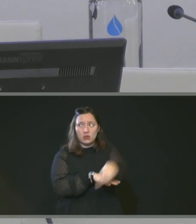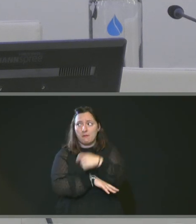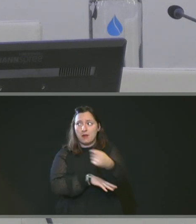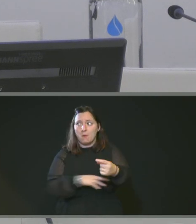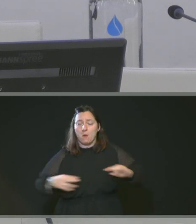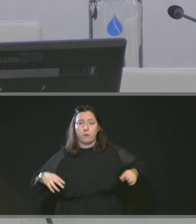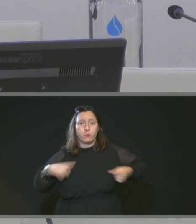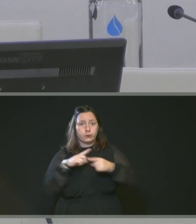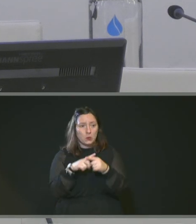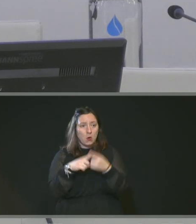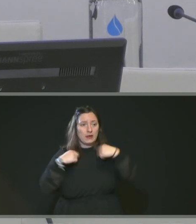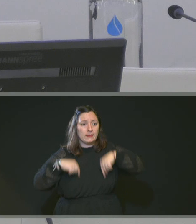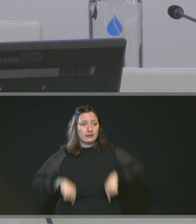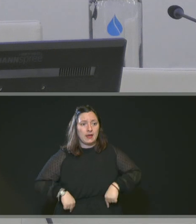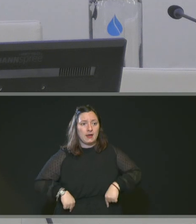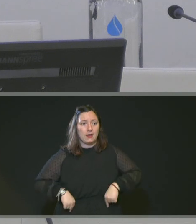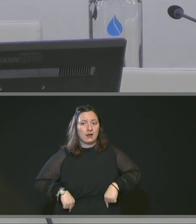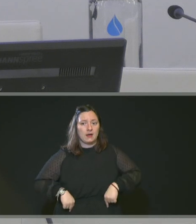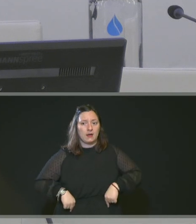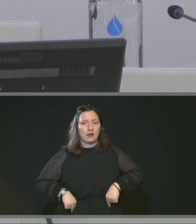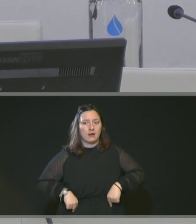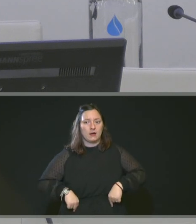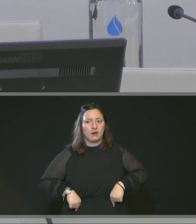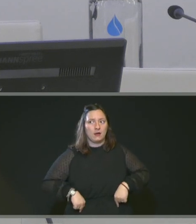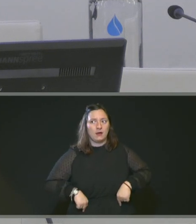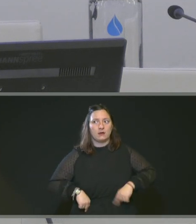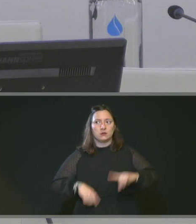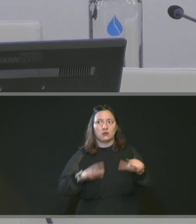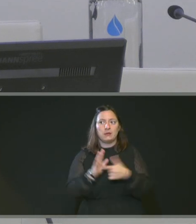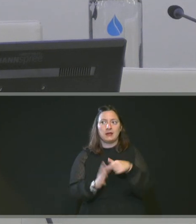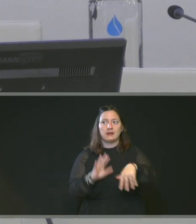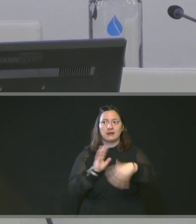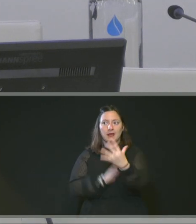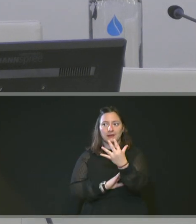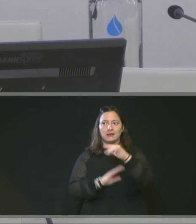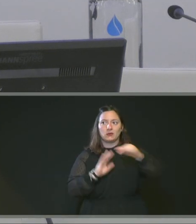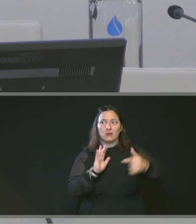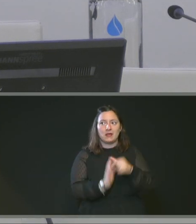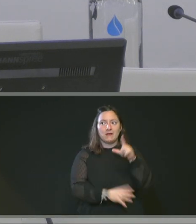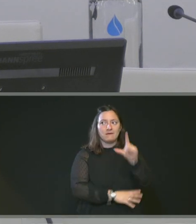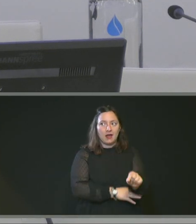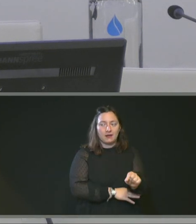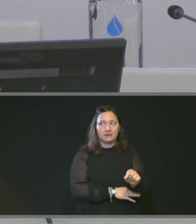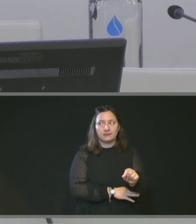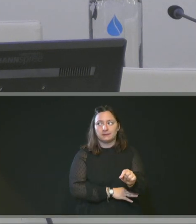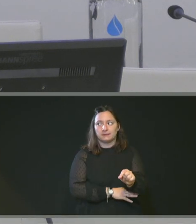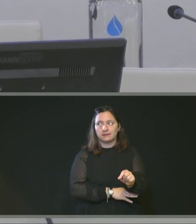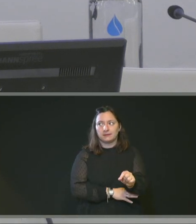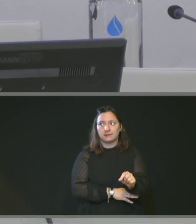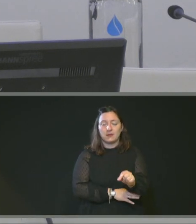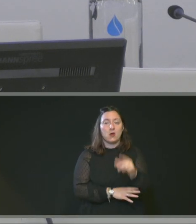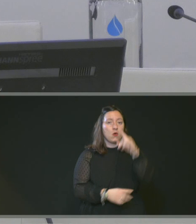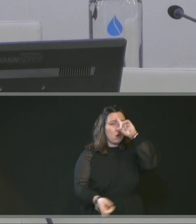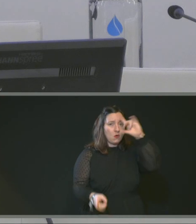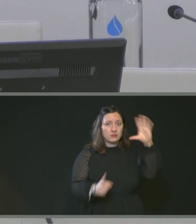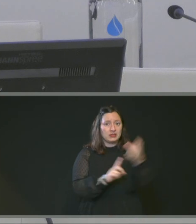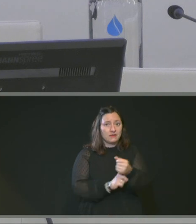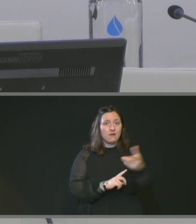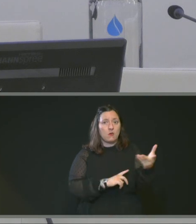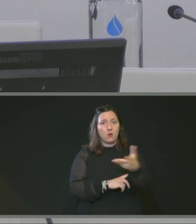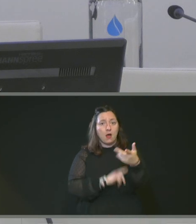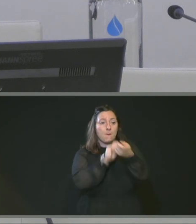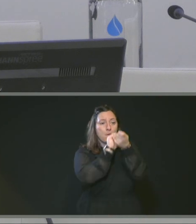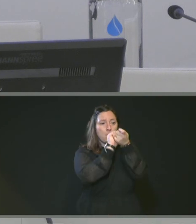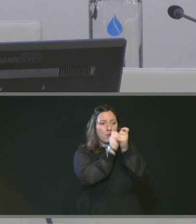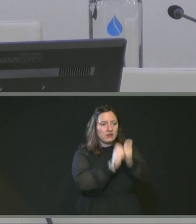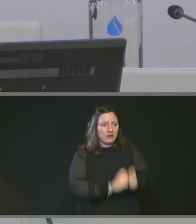-région, le CPER 2015-2020. Et donc, il y un avenant pour prendre en compte les modifications sur la réalisation